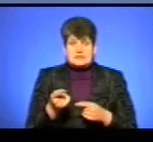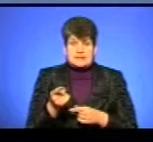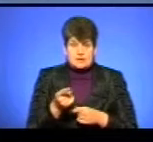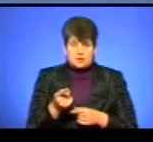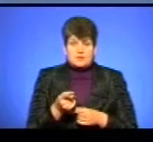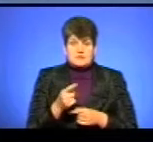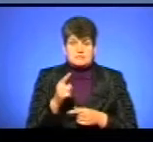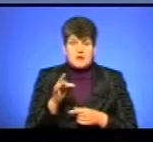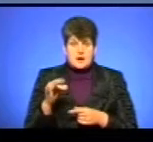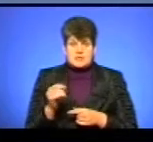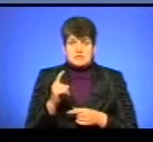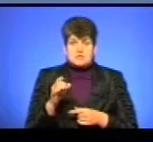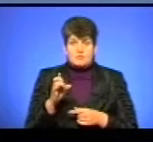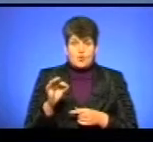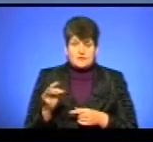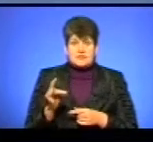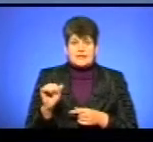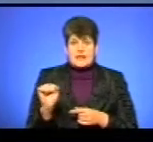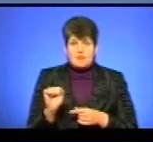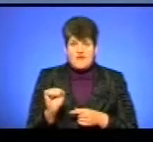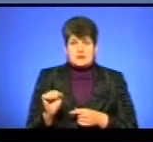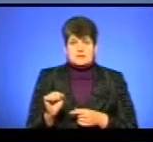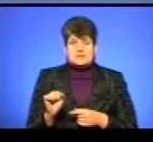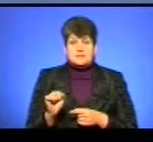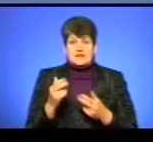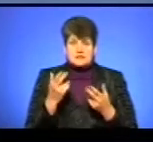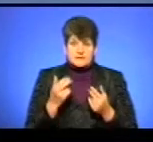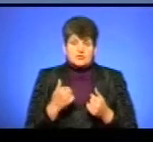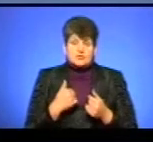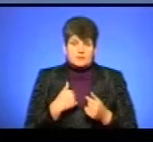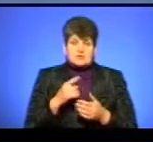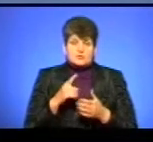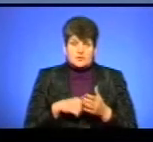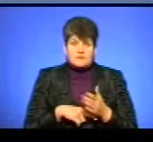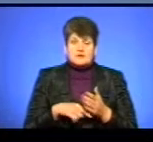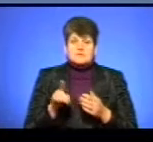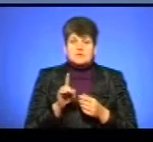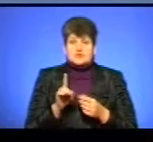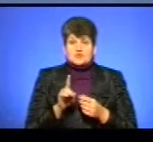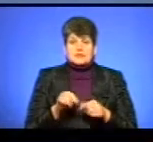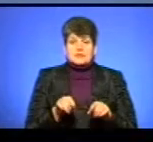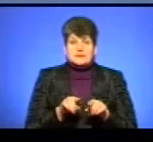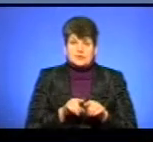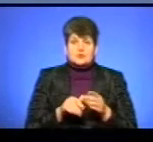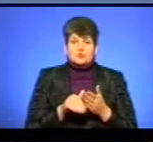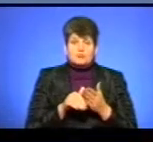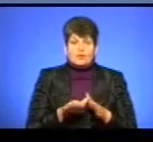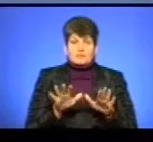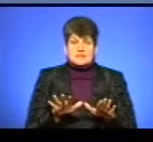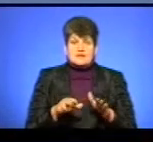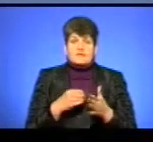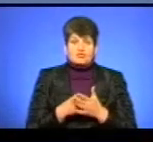Тернопільський, Збараський, Збориський, Требулянський. Звичайно, ми сподіваємося ще також на допомогу місцевих